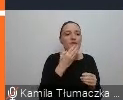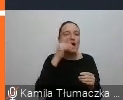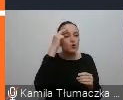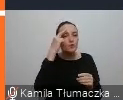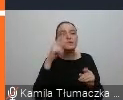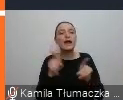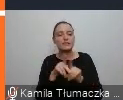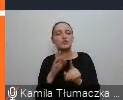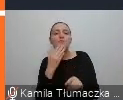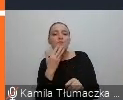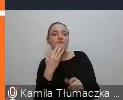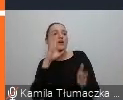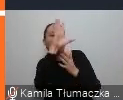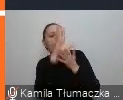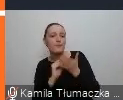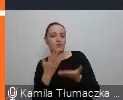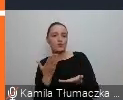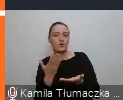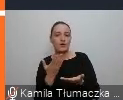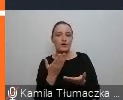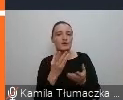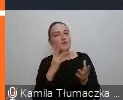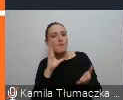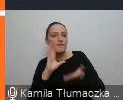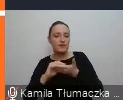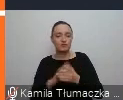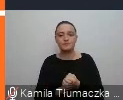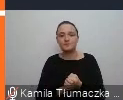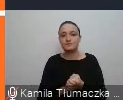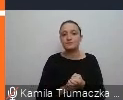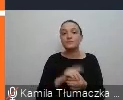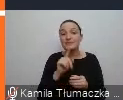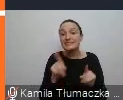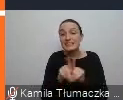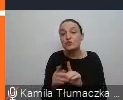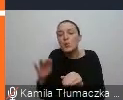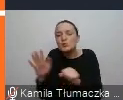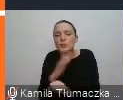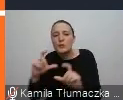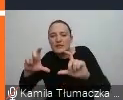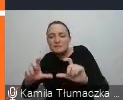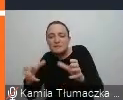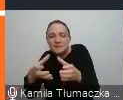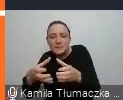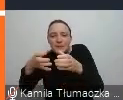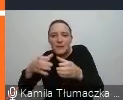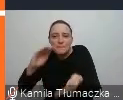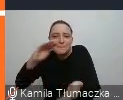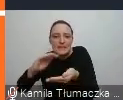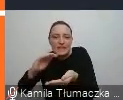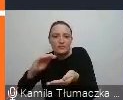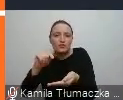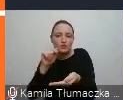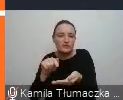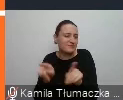dodatku jako rzecz, która jest uzupełnieniem powstaje taki malutki produkt i on rzeczywiście jest mniejsze i nawet